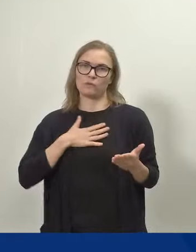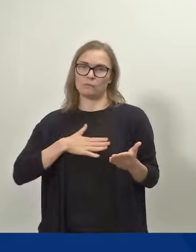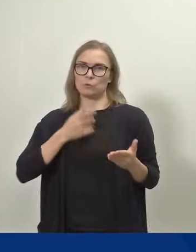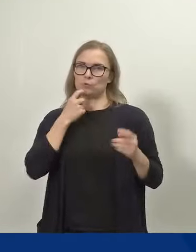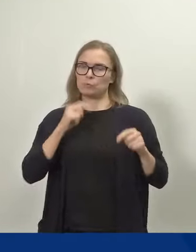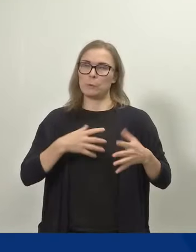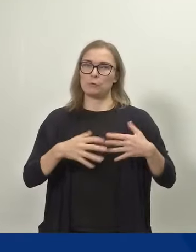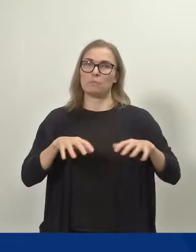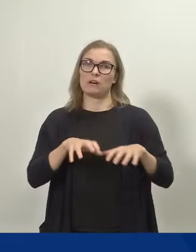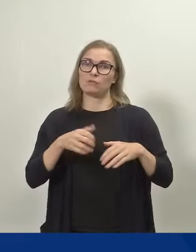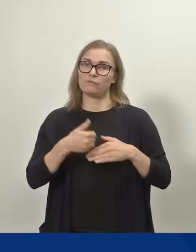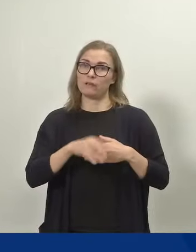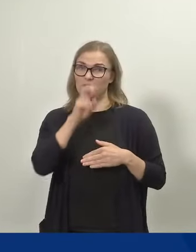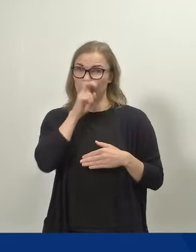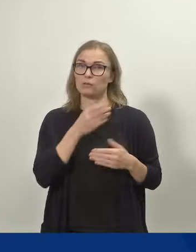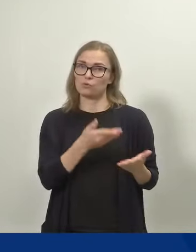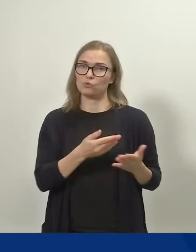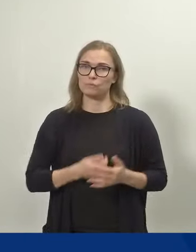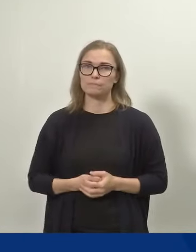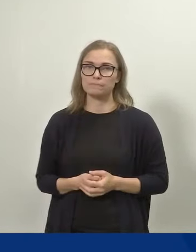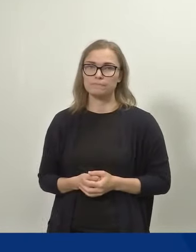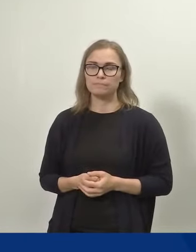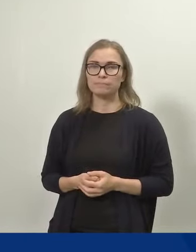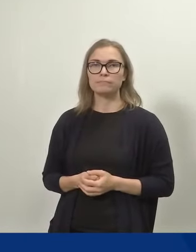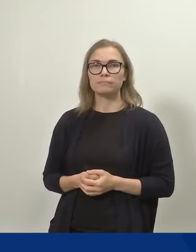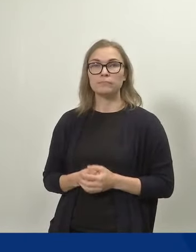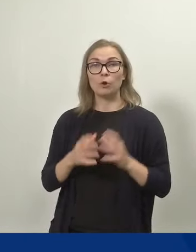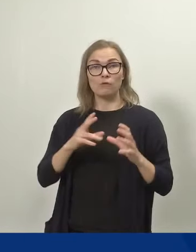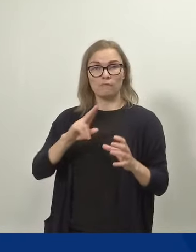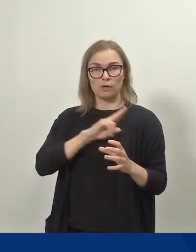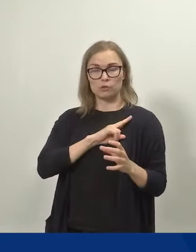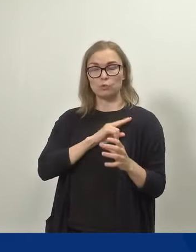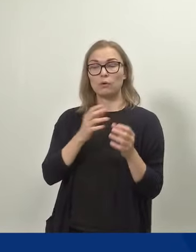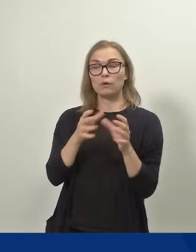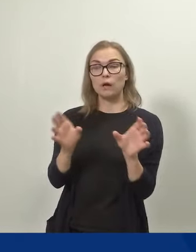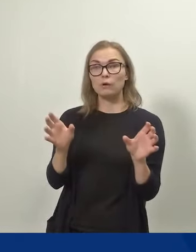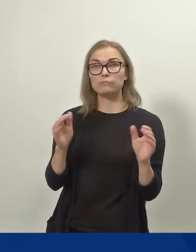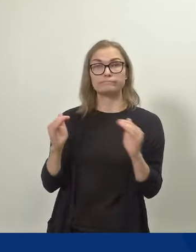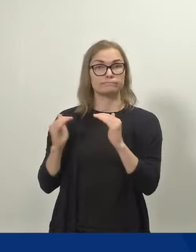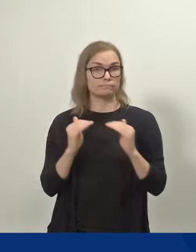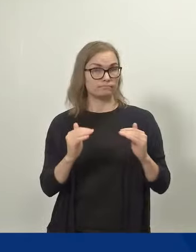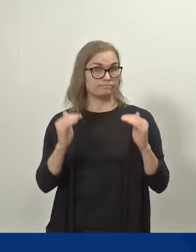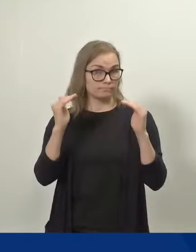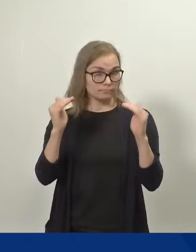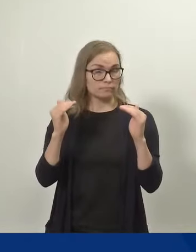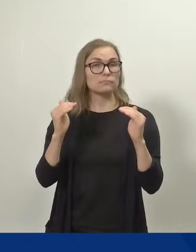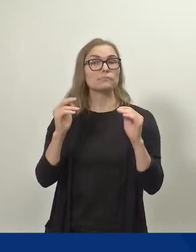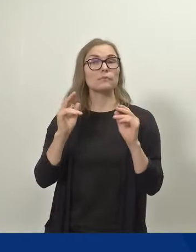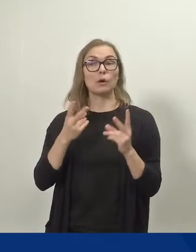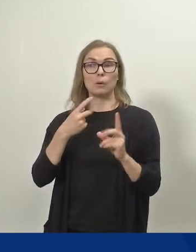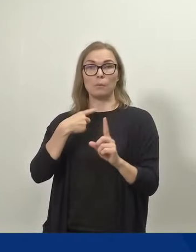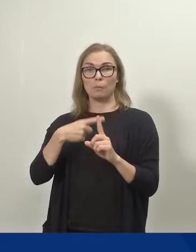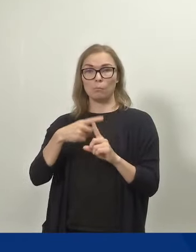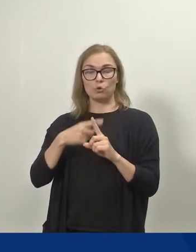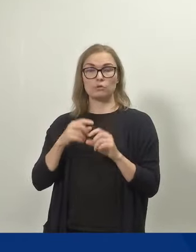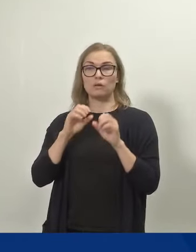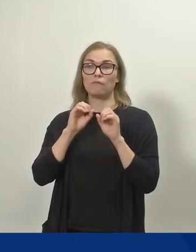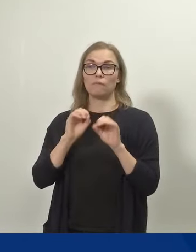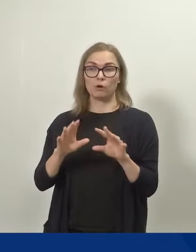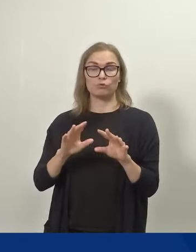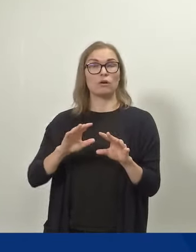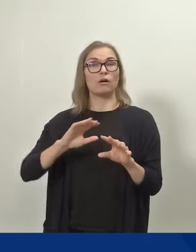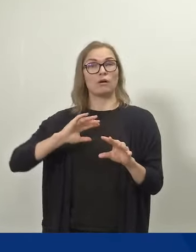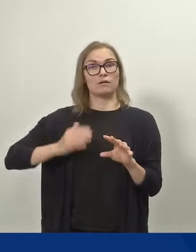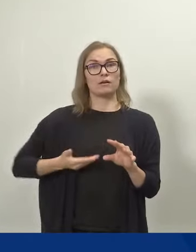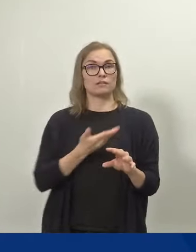edelleen esiintyy. Hoivavastuun tasaisemmalla jakautumisella on myös positiivinen vaikutus